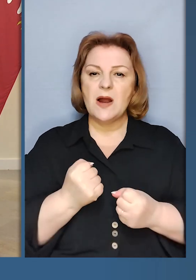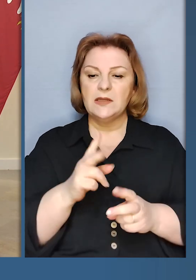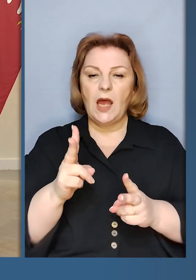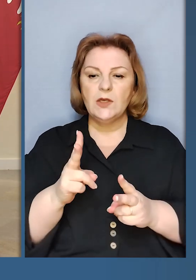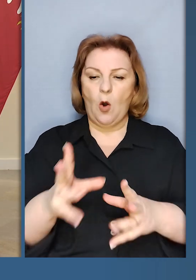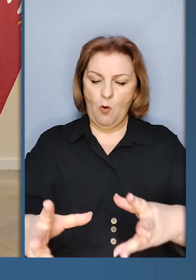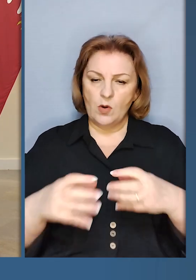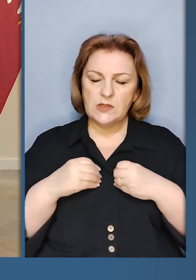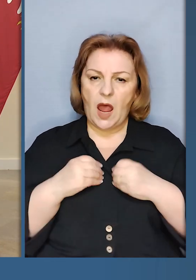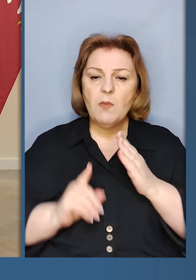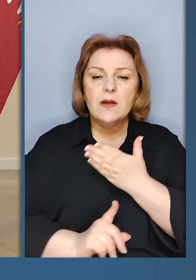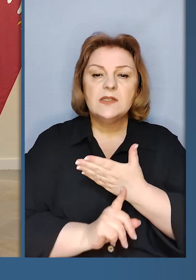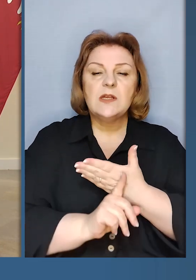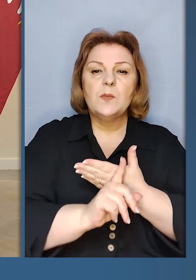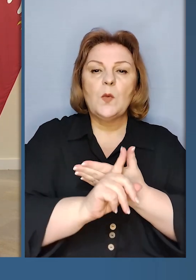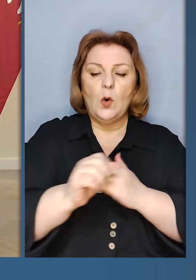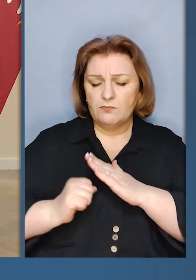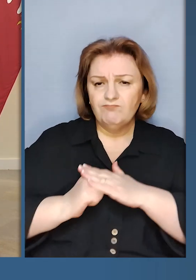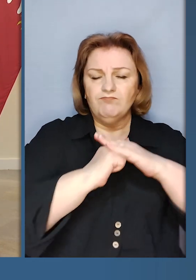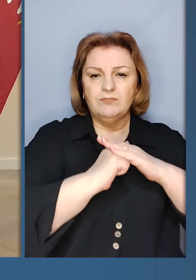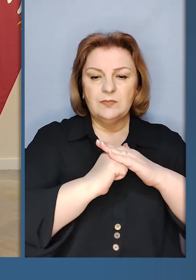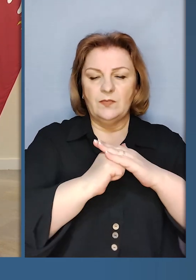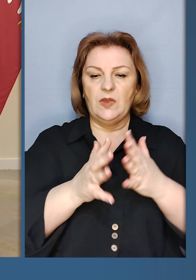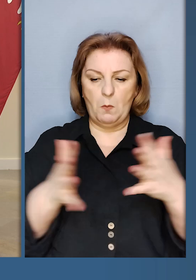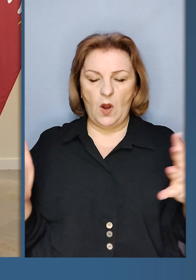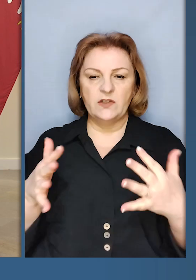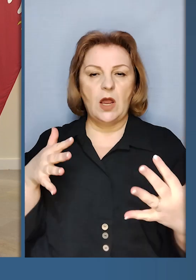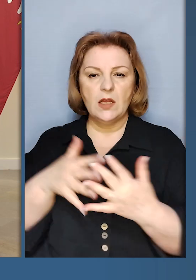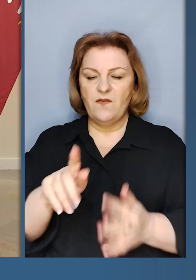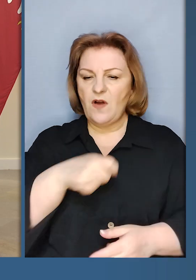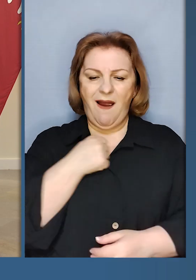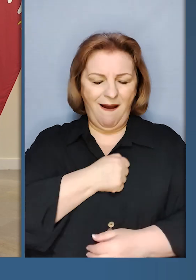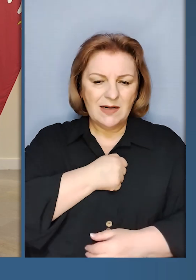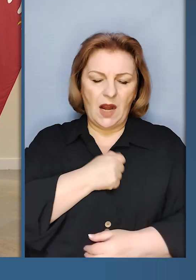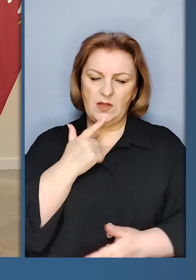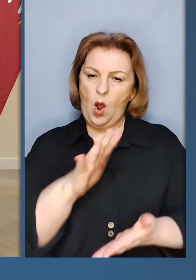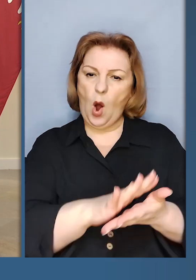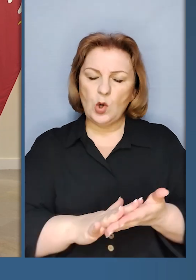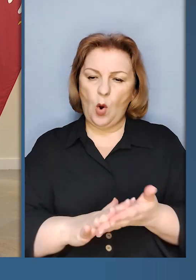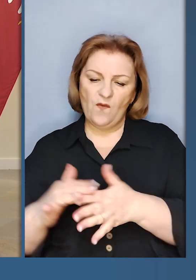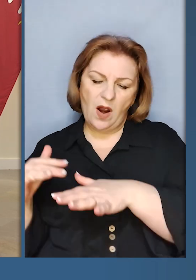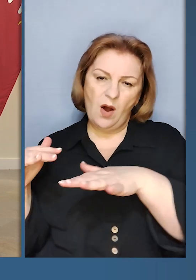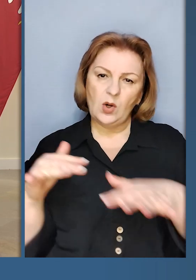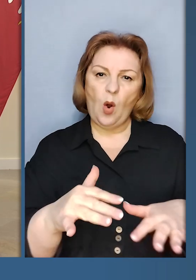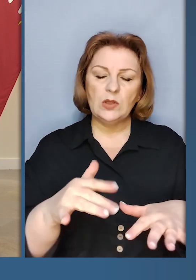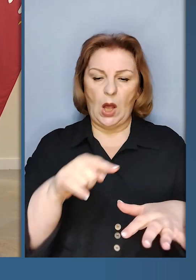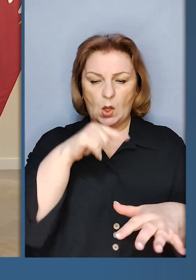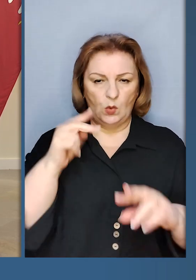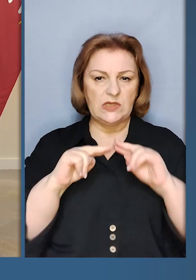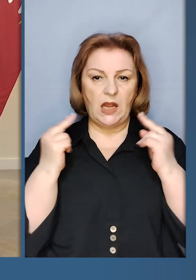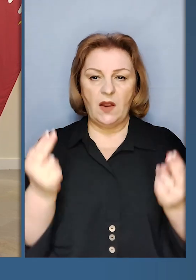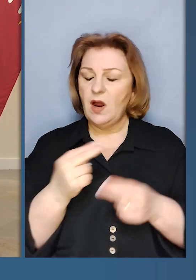якою ви з нами, з початку повномасштабної війни, з початку агресивної, кровавої ходи Російської